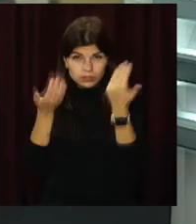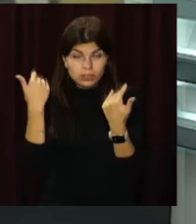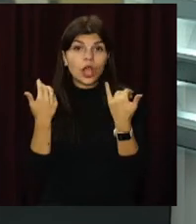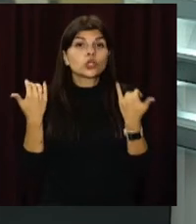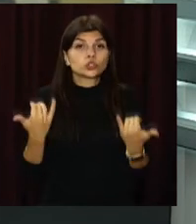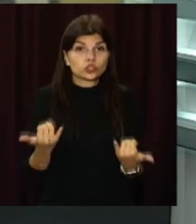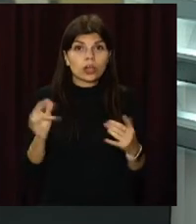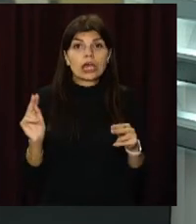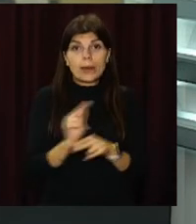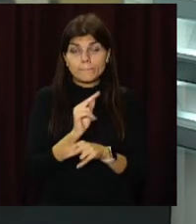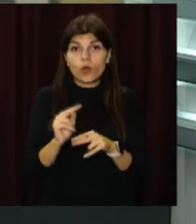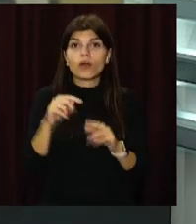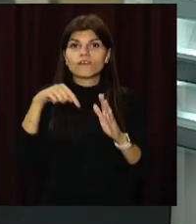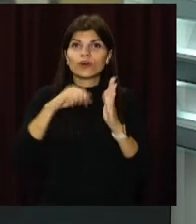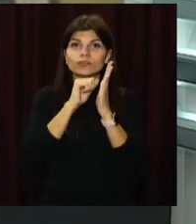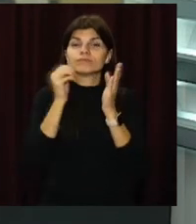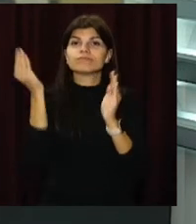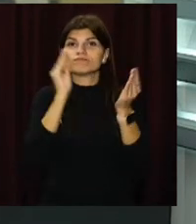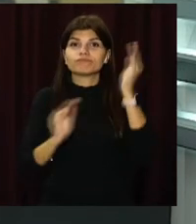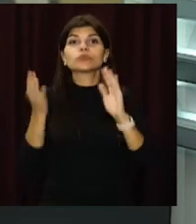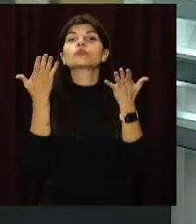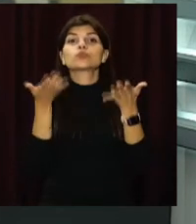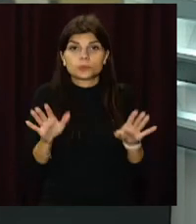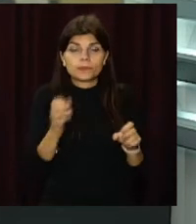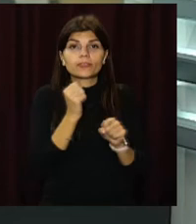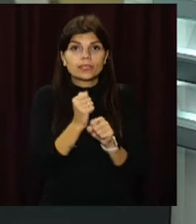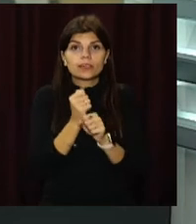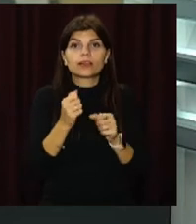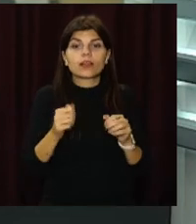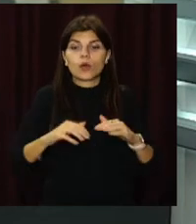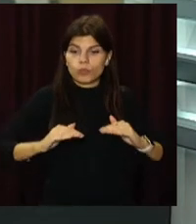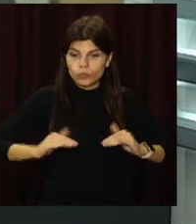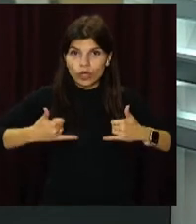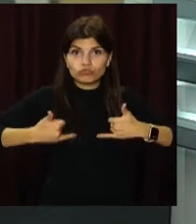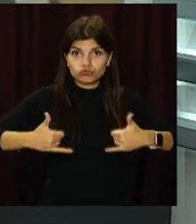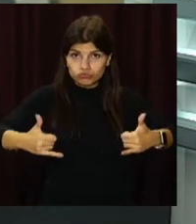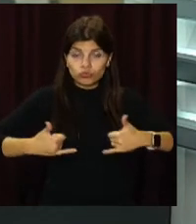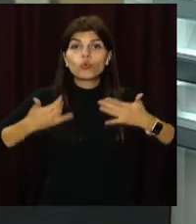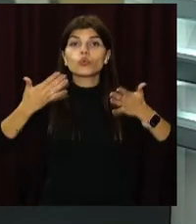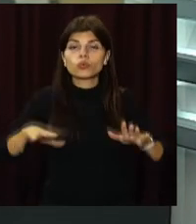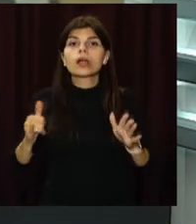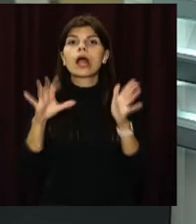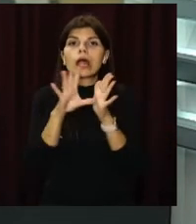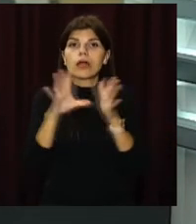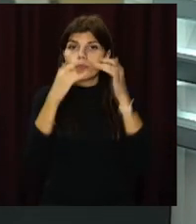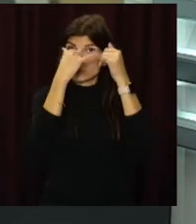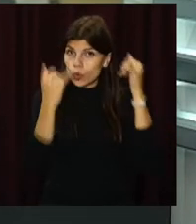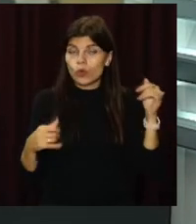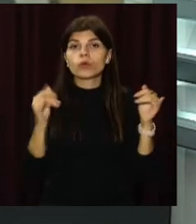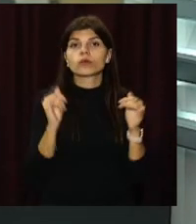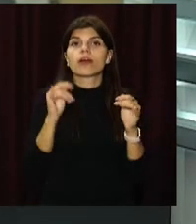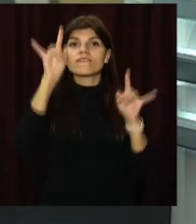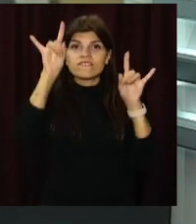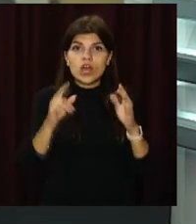тепер у розпалі ремонтні. Вже поштукатурили стіни, виконали стяжку підлоги. Нині прокладають електрокомунікації та